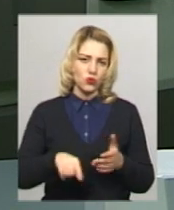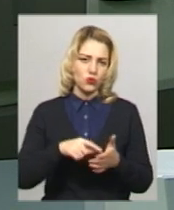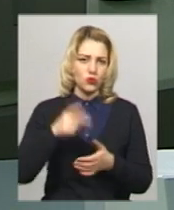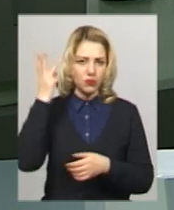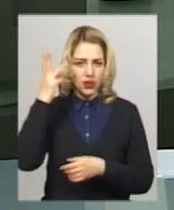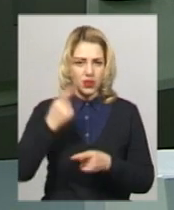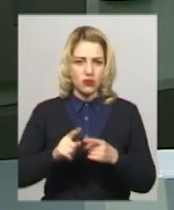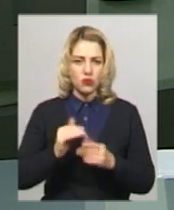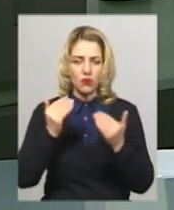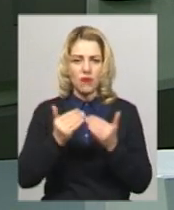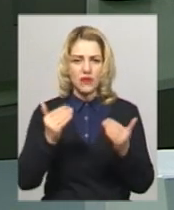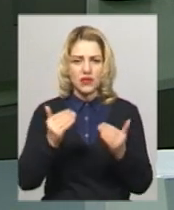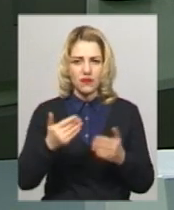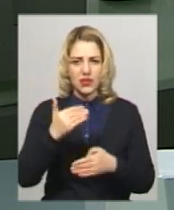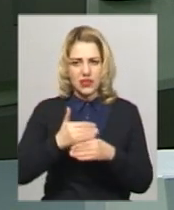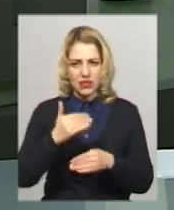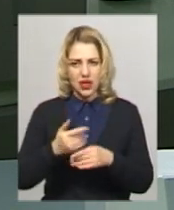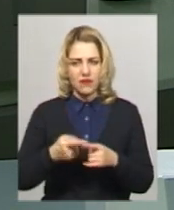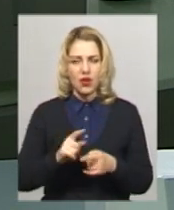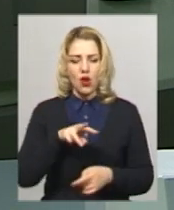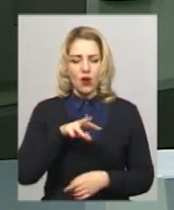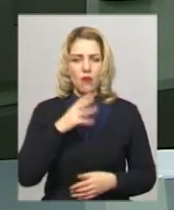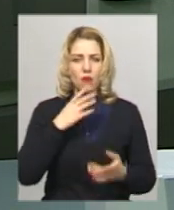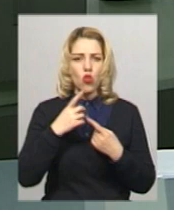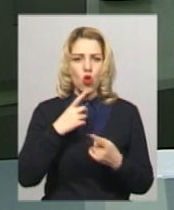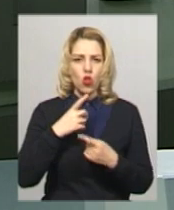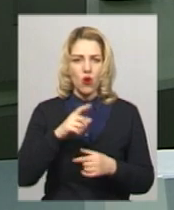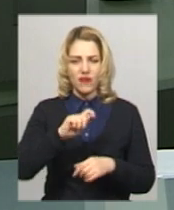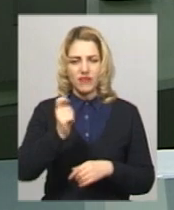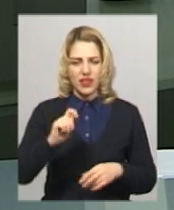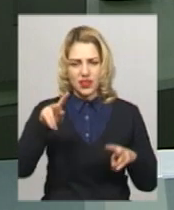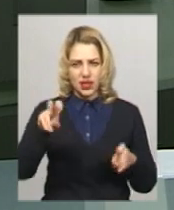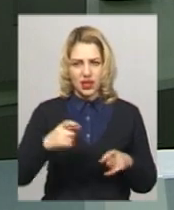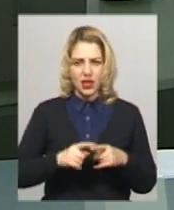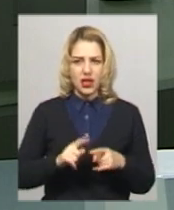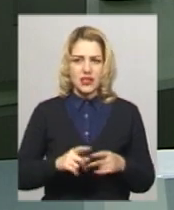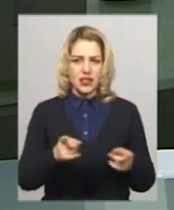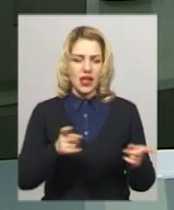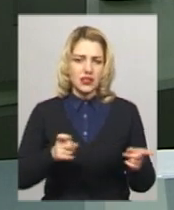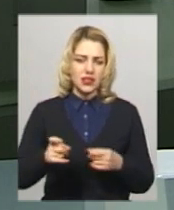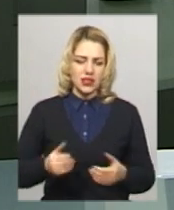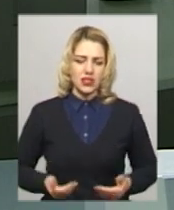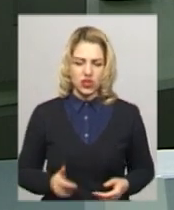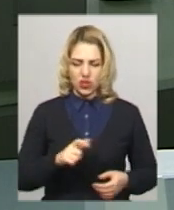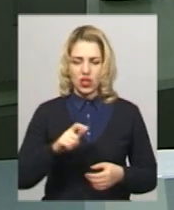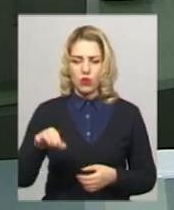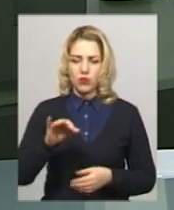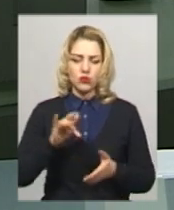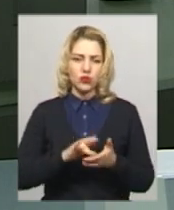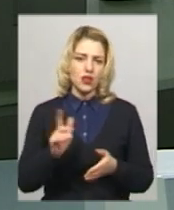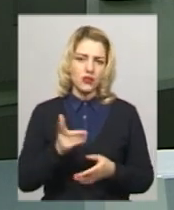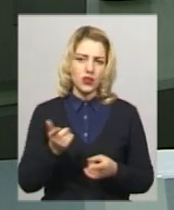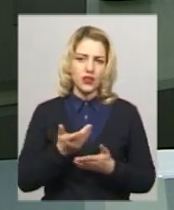У виставі під назвою «Монологи війни» задіяні бійці операцій об'єднаних сил і жителі обласного центру, які відгукнулися на